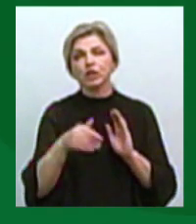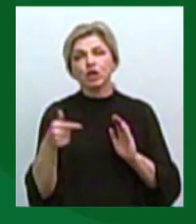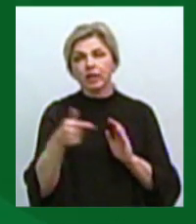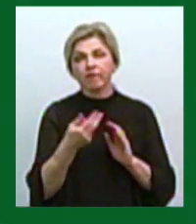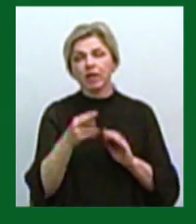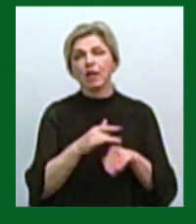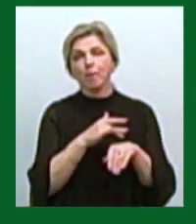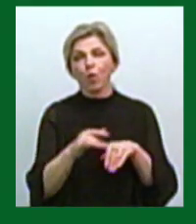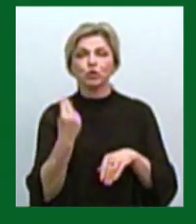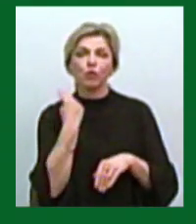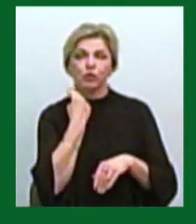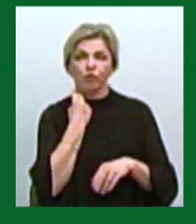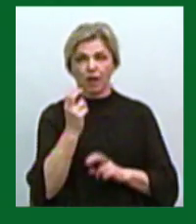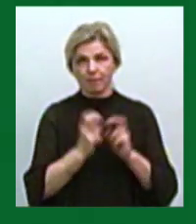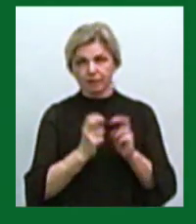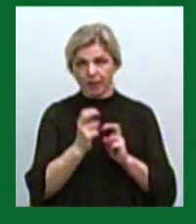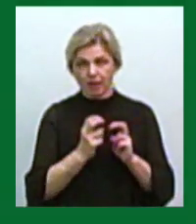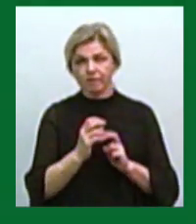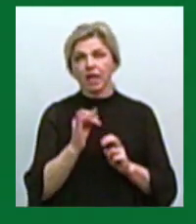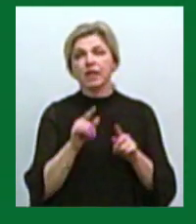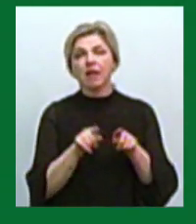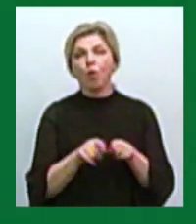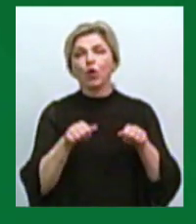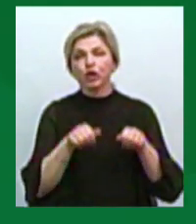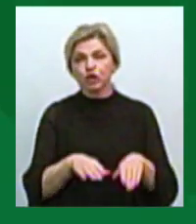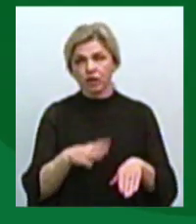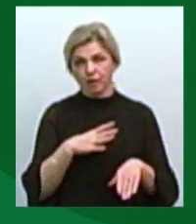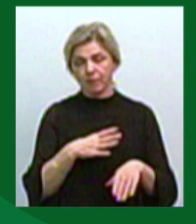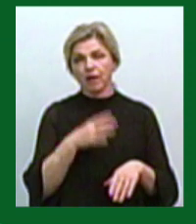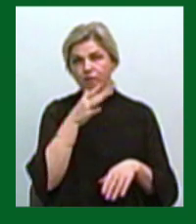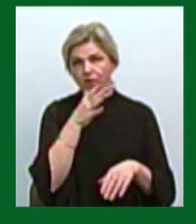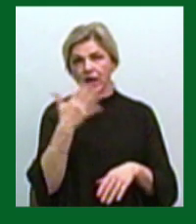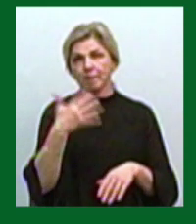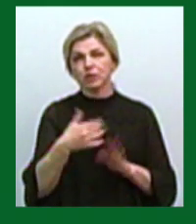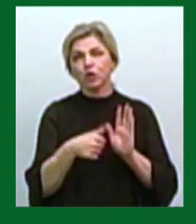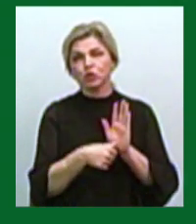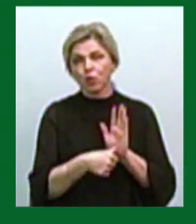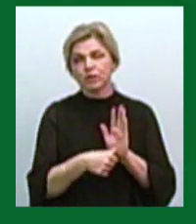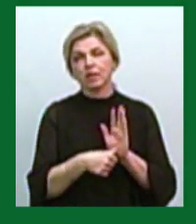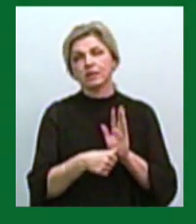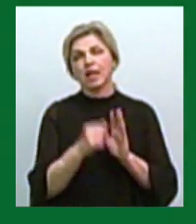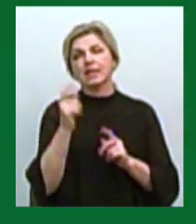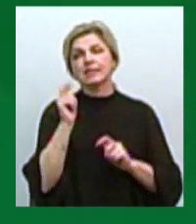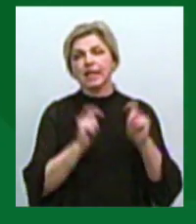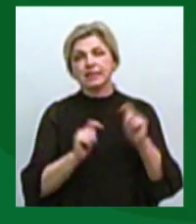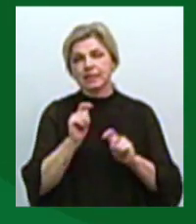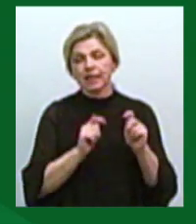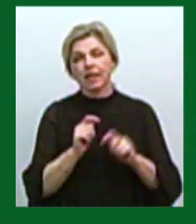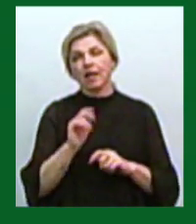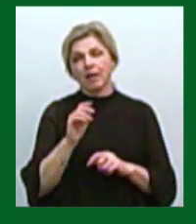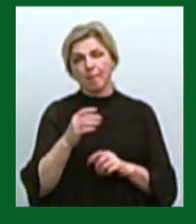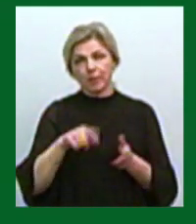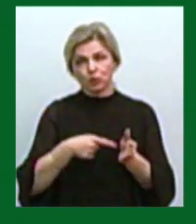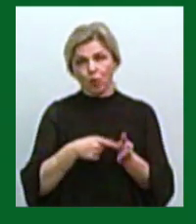для погашення боргів підприємства. Таке рішення було прийнято під час 56-ї позачергової сесії міської ради в